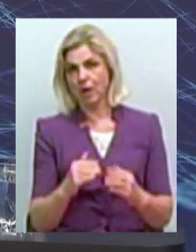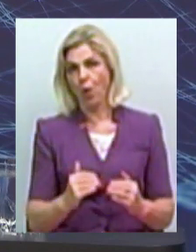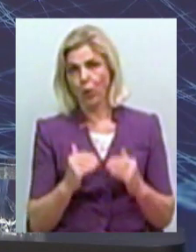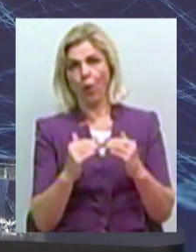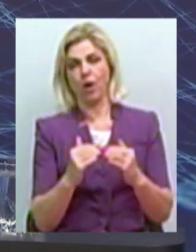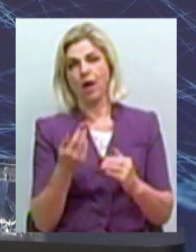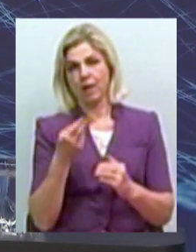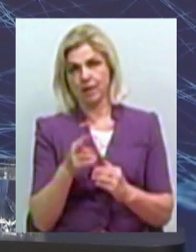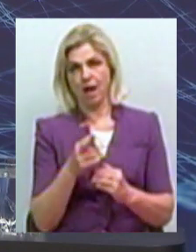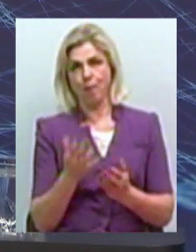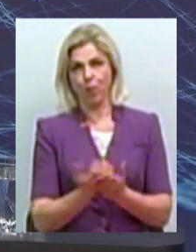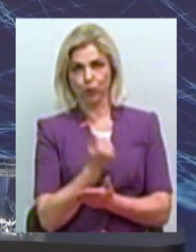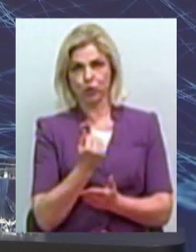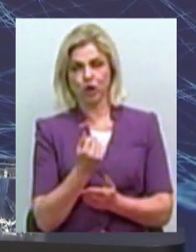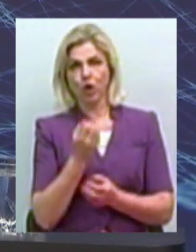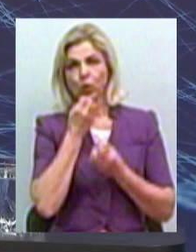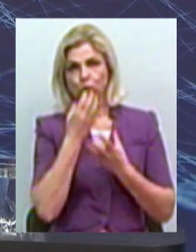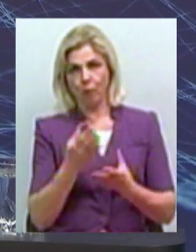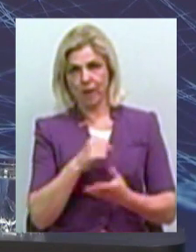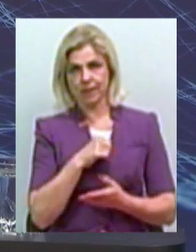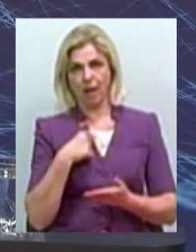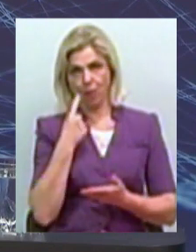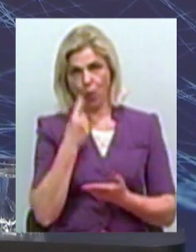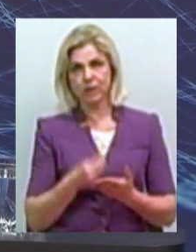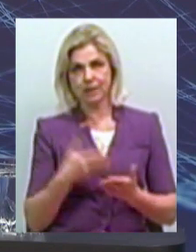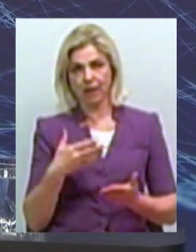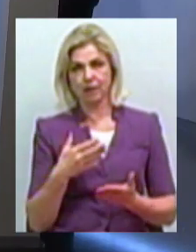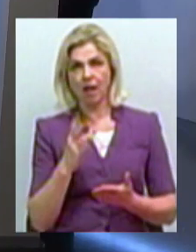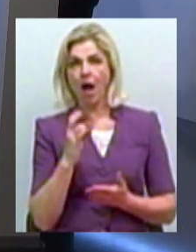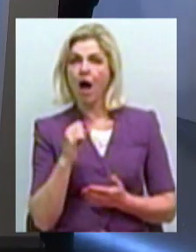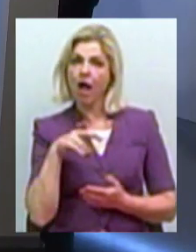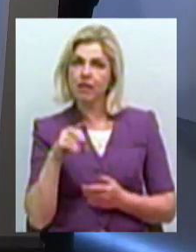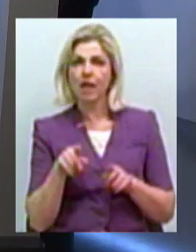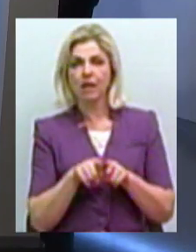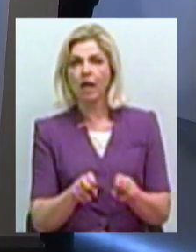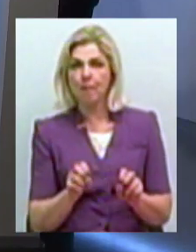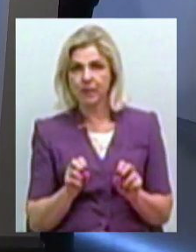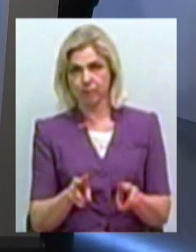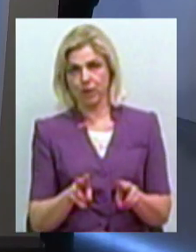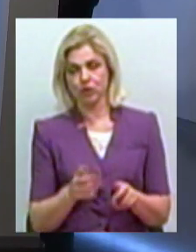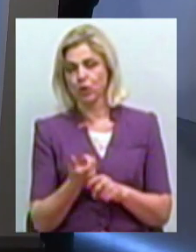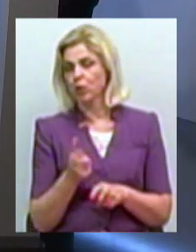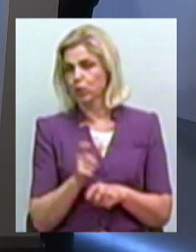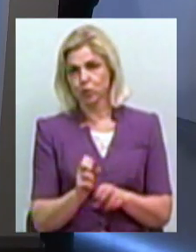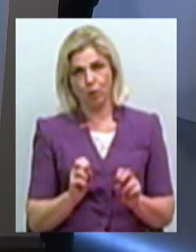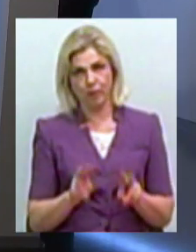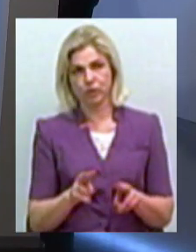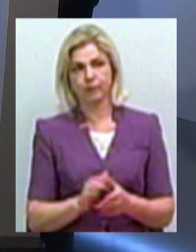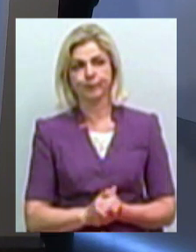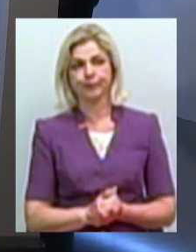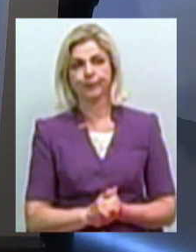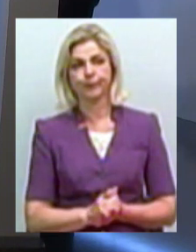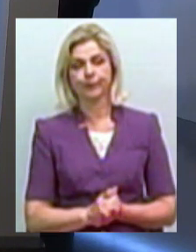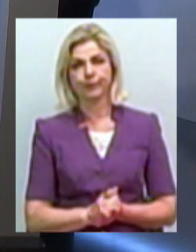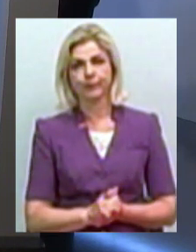заполучення доброї самооцінки. Але такий небезпечний селфі. Звичайно, дуже небезпечний. Ілляна, будь ласка, ваше